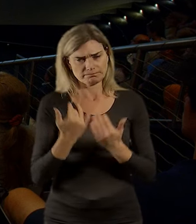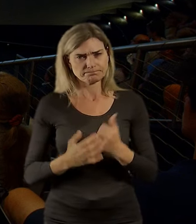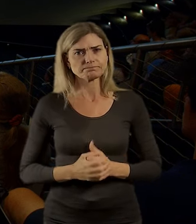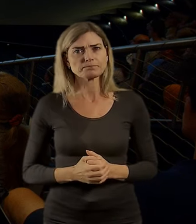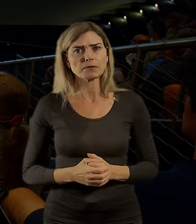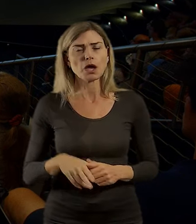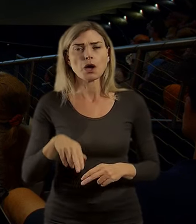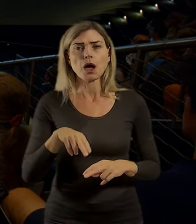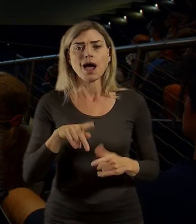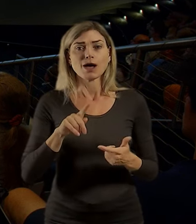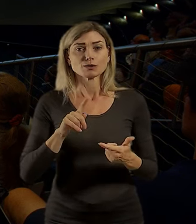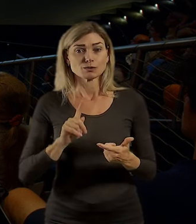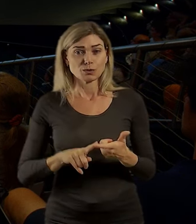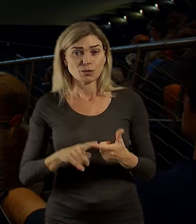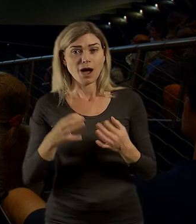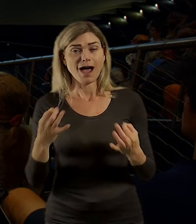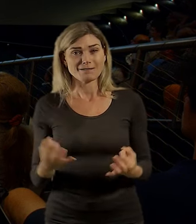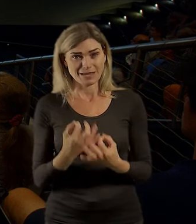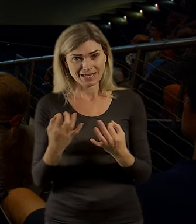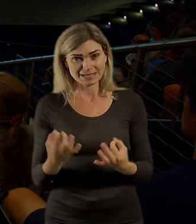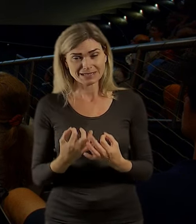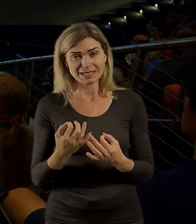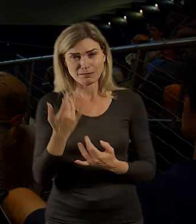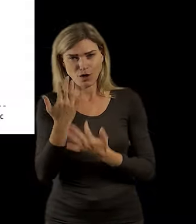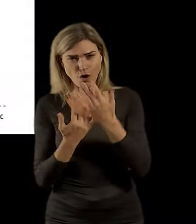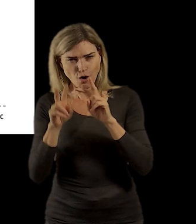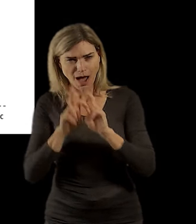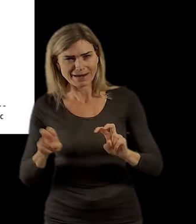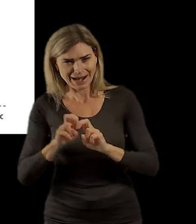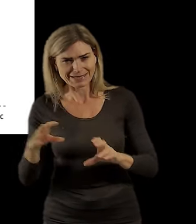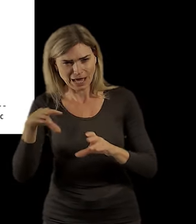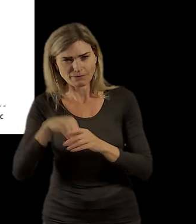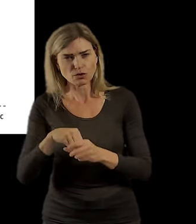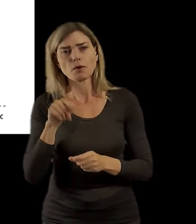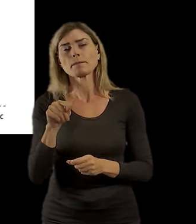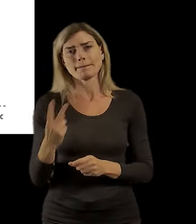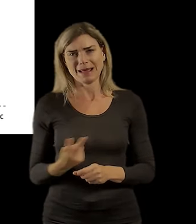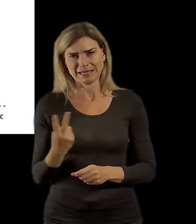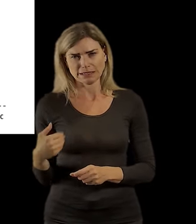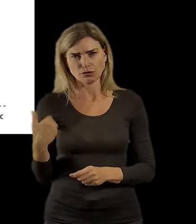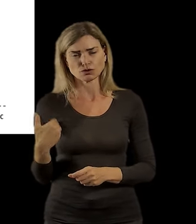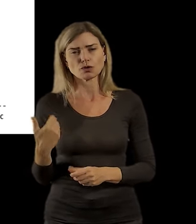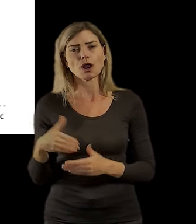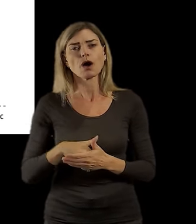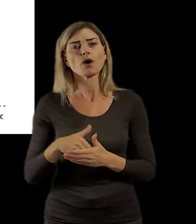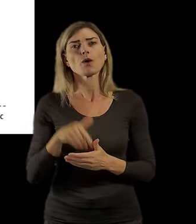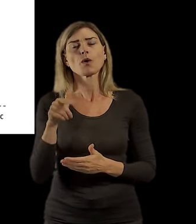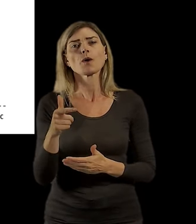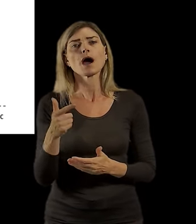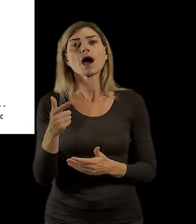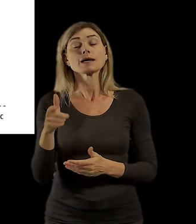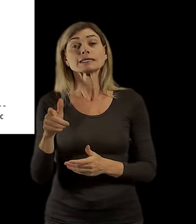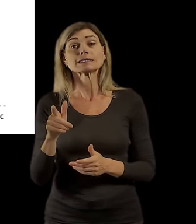Co se týčí tého? druhého sledování, nebo té druhé analýzy, kterou my jsme dělali, tak je ta analýza kapacitní